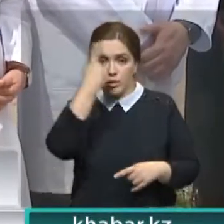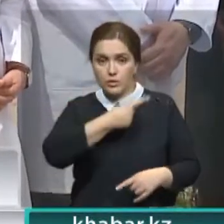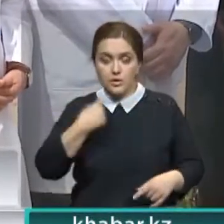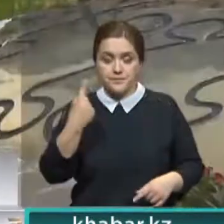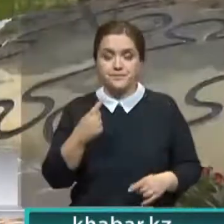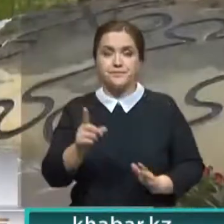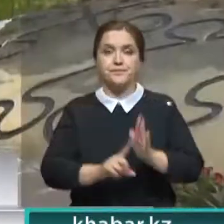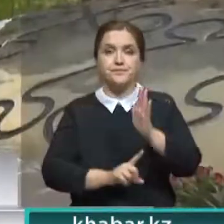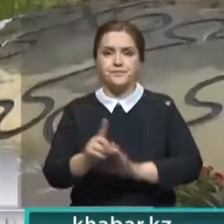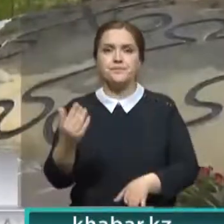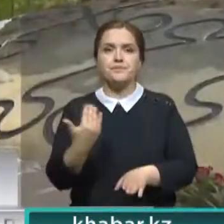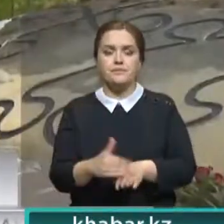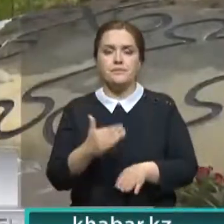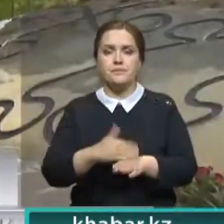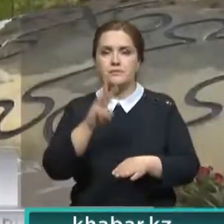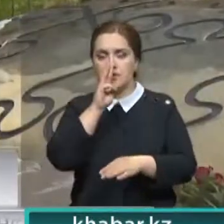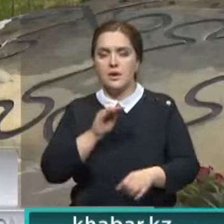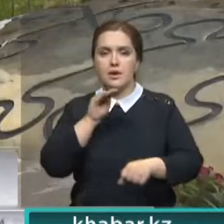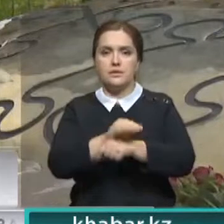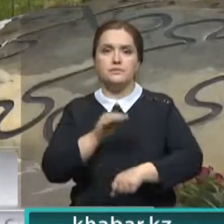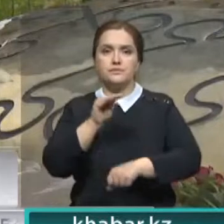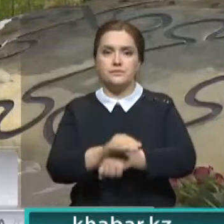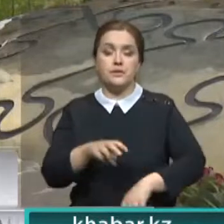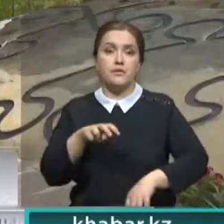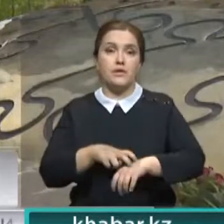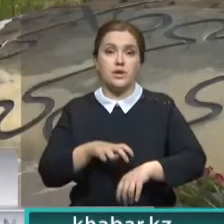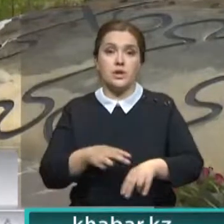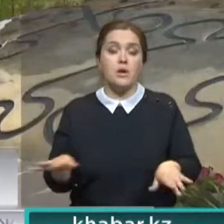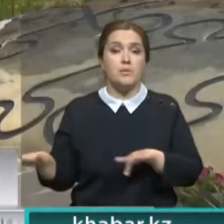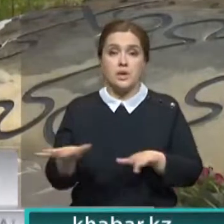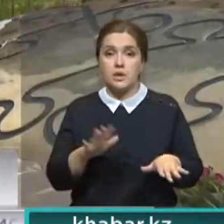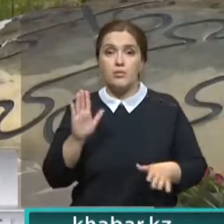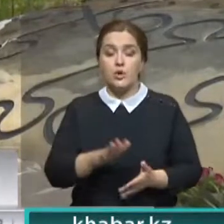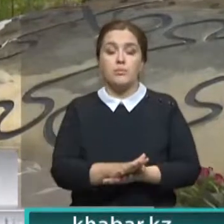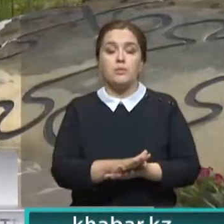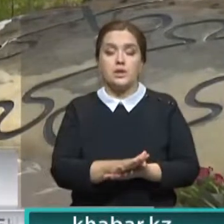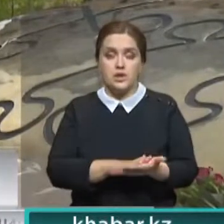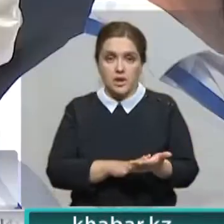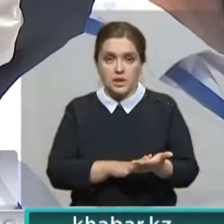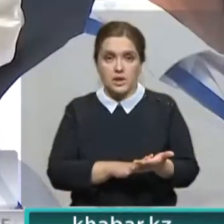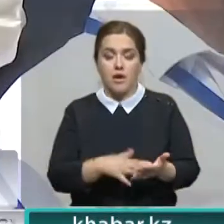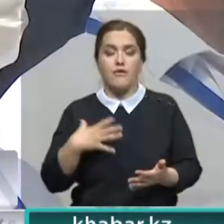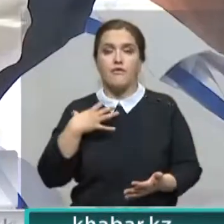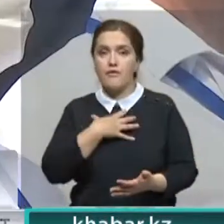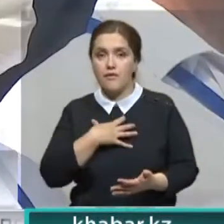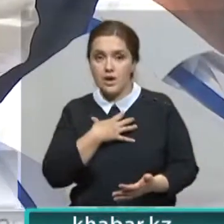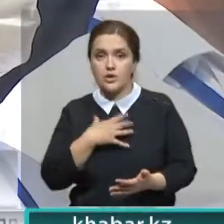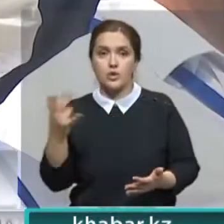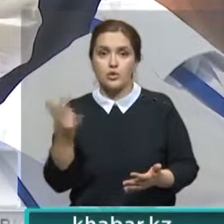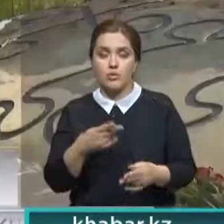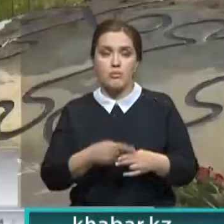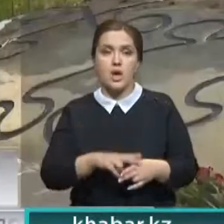Мы начали поэтапное повышение зарплат врачей. Этот процесс будет продолжаться. Важно также создать